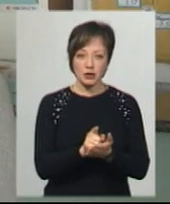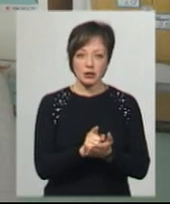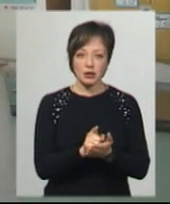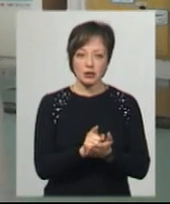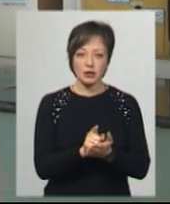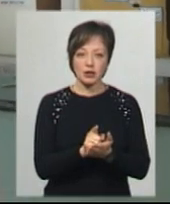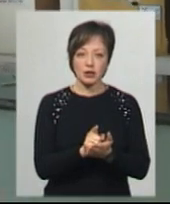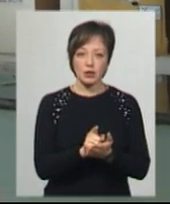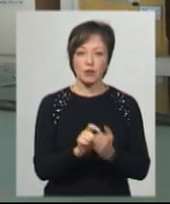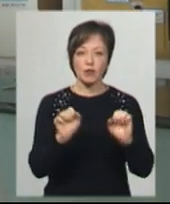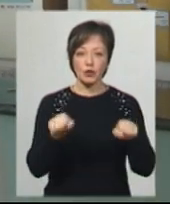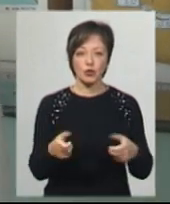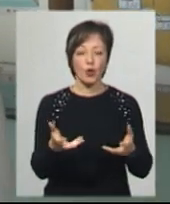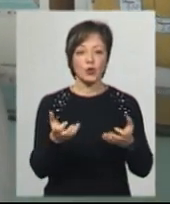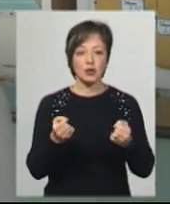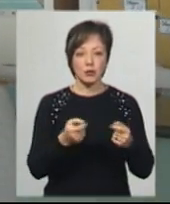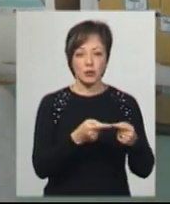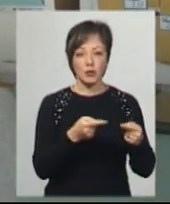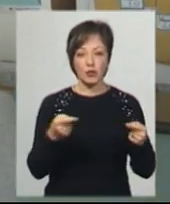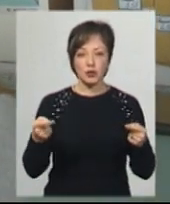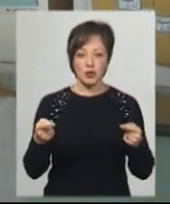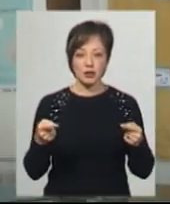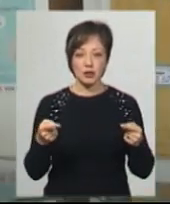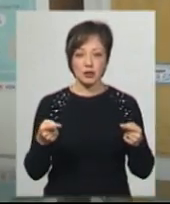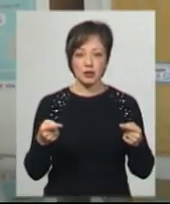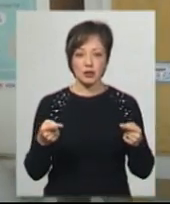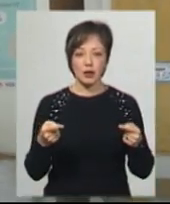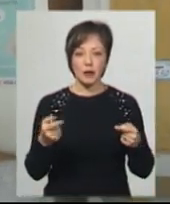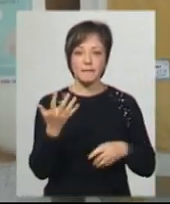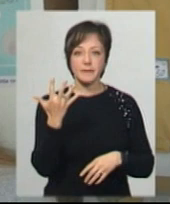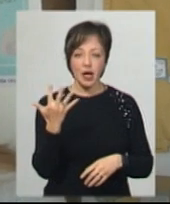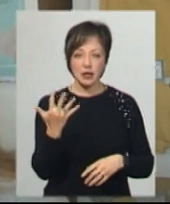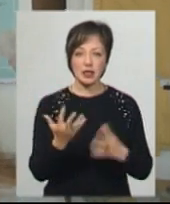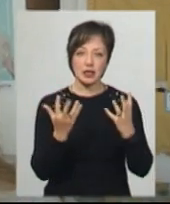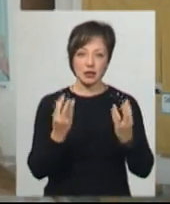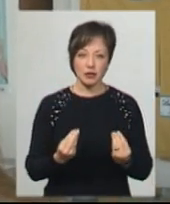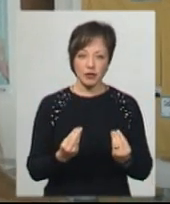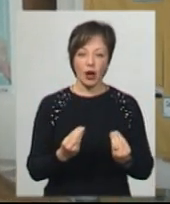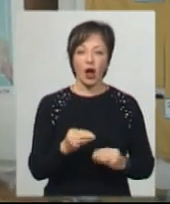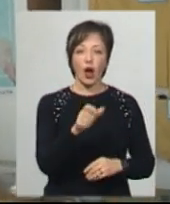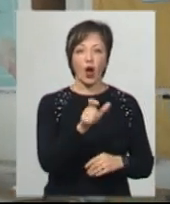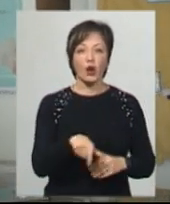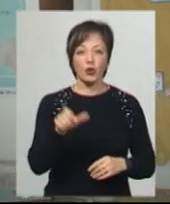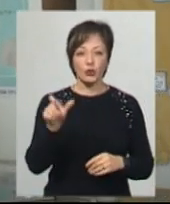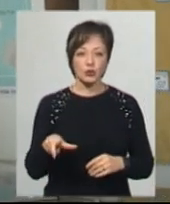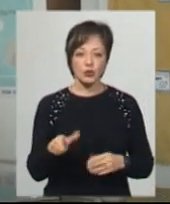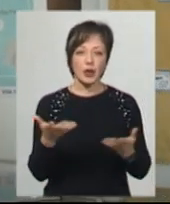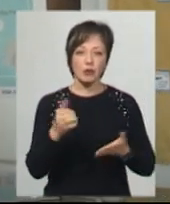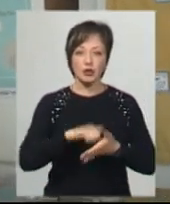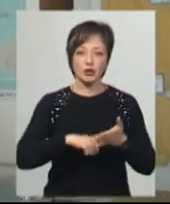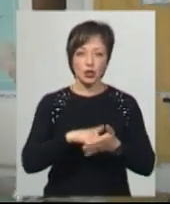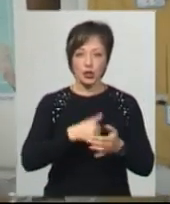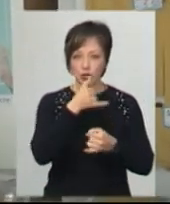тисячу гривень, зможуть отримати на протягом п'яти календарних днів. І пенсіонери, які по якійсь причині не